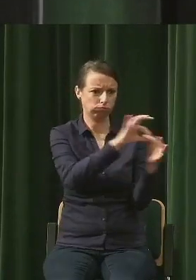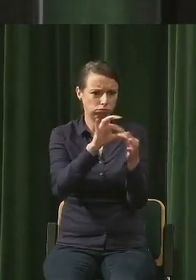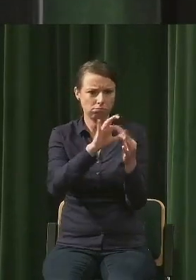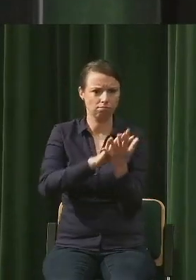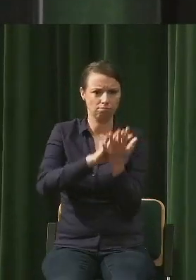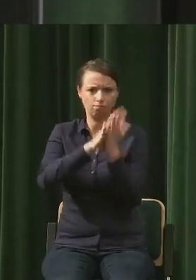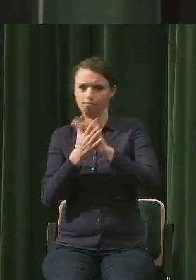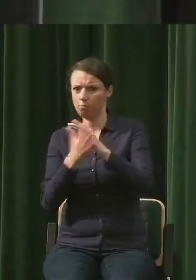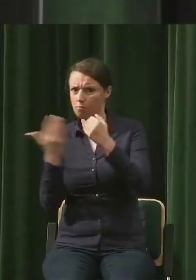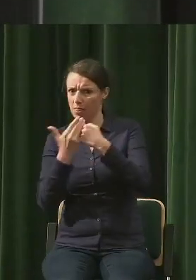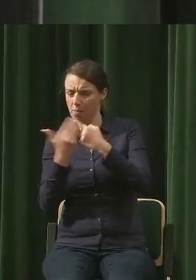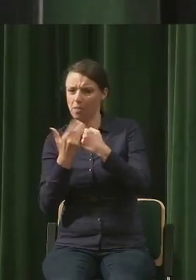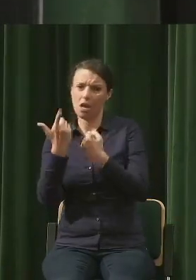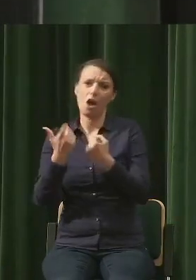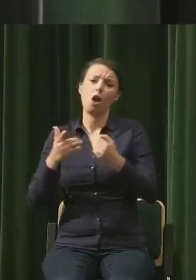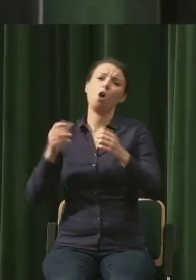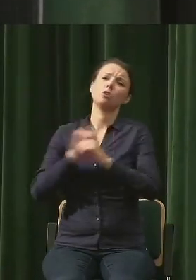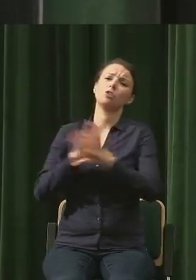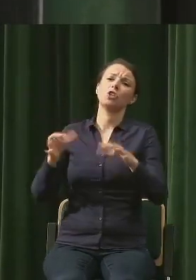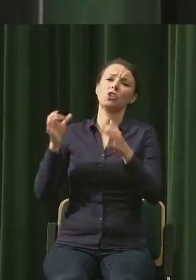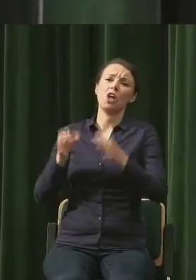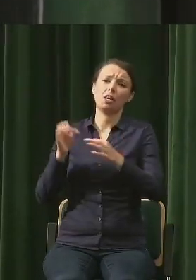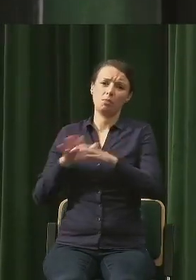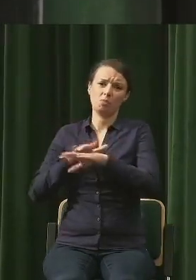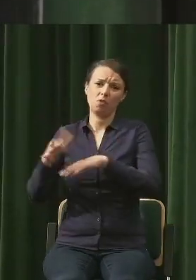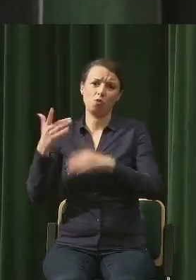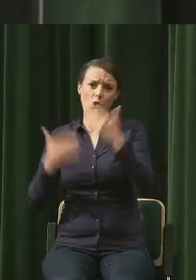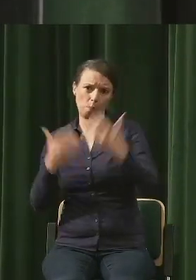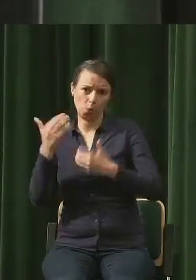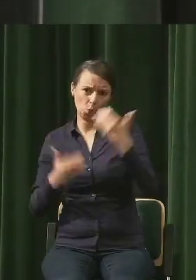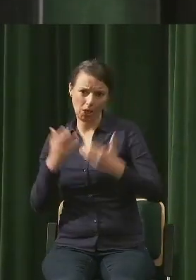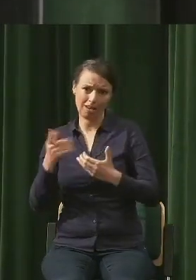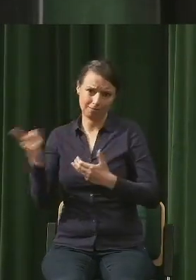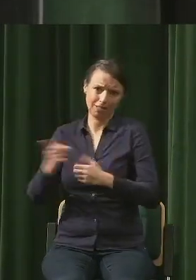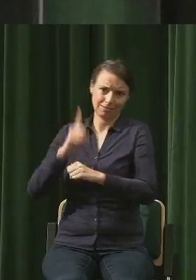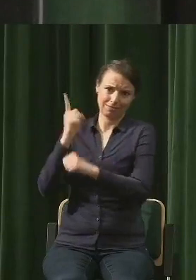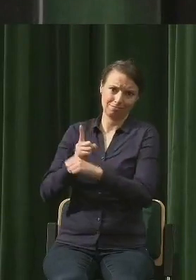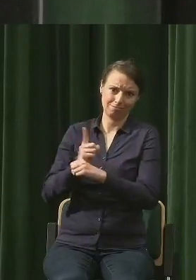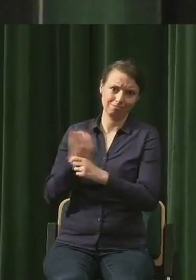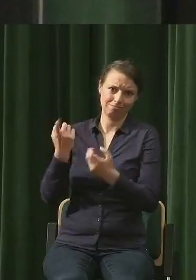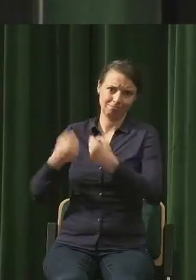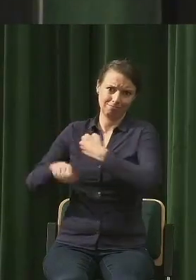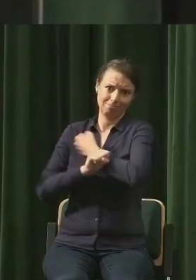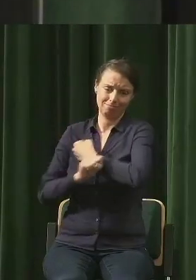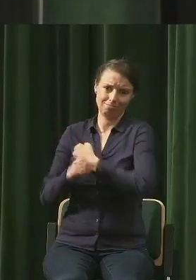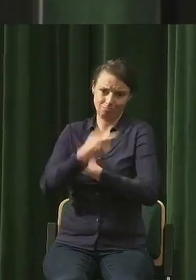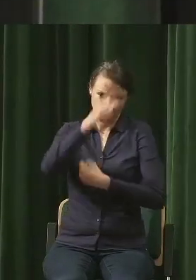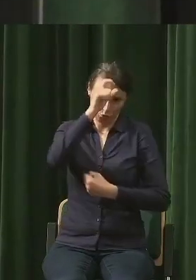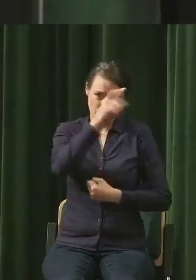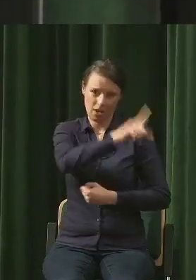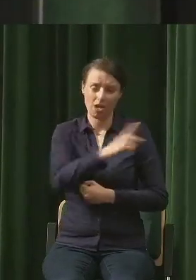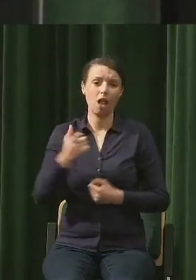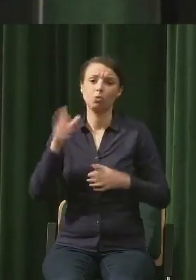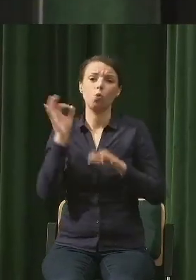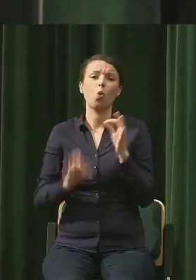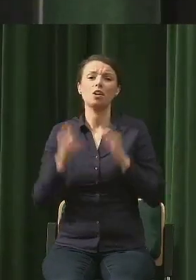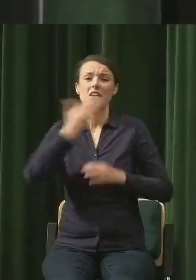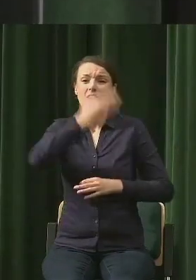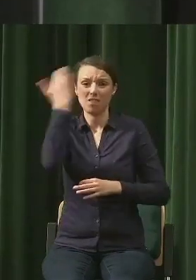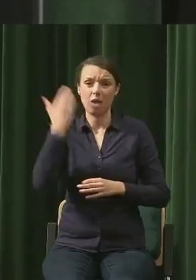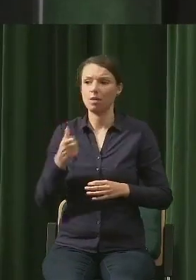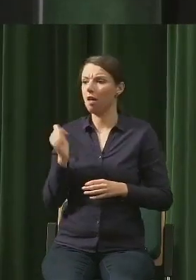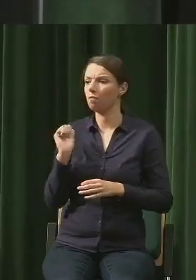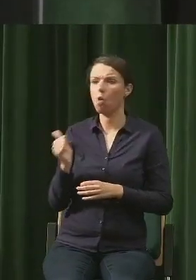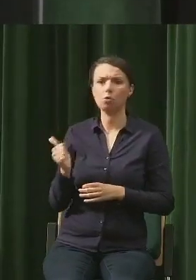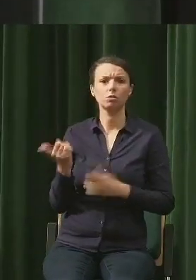decyzji i jedyny nasz problem polega na tym, że do końca nie znamy tej funkcji użyteczności tak zwanej, czyli tego,